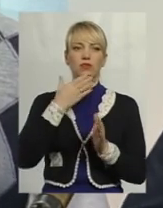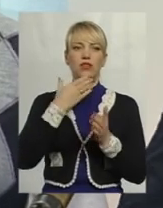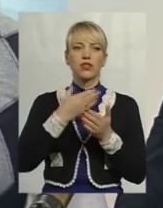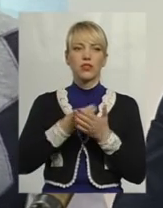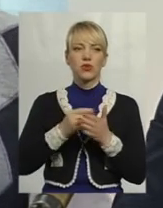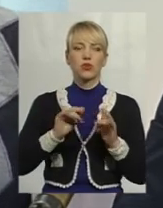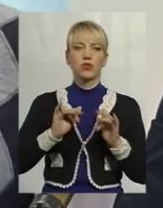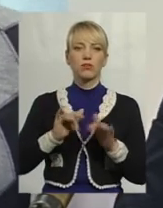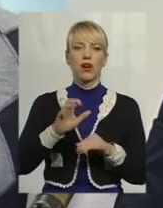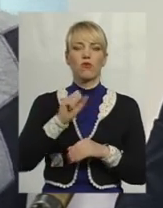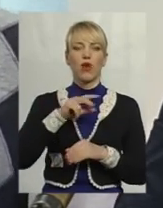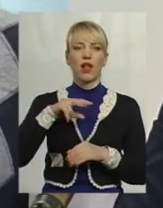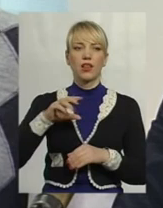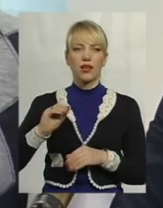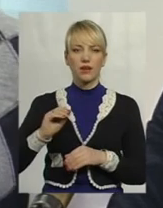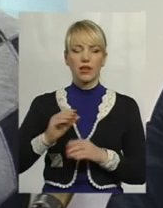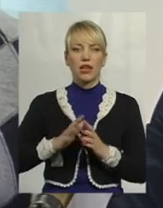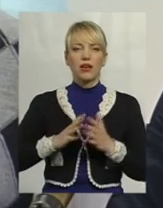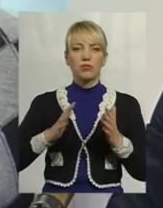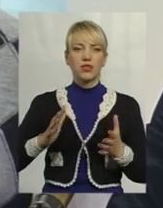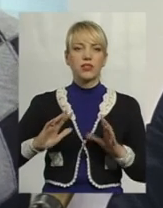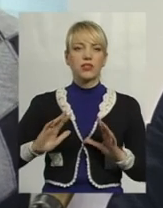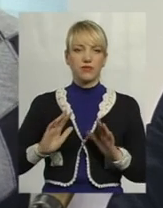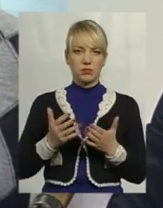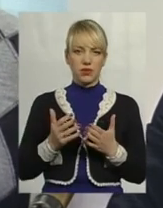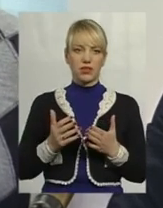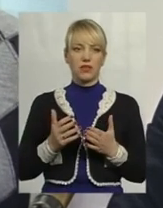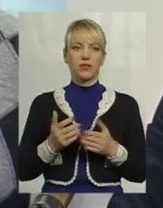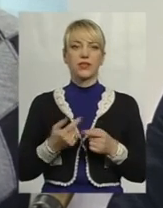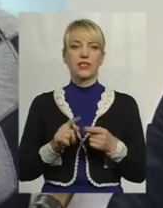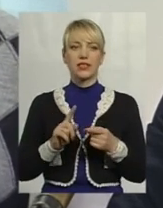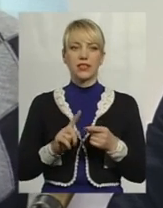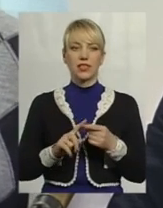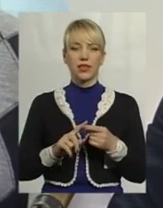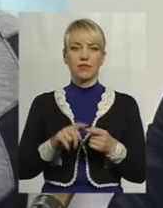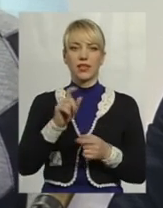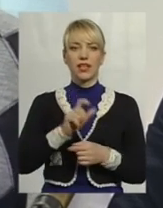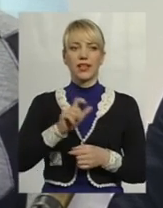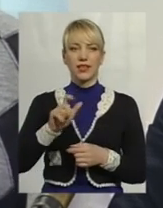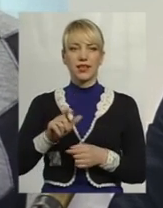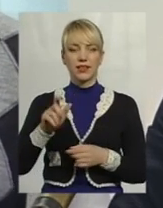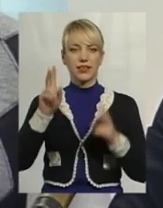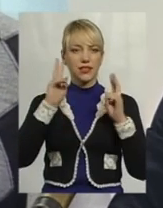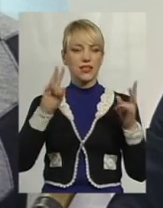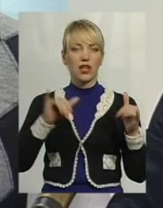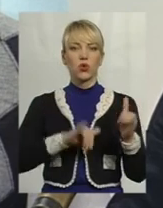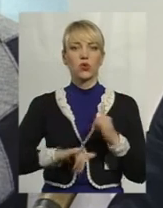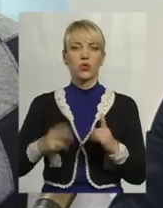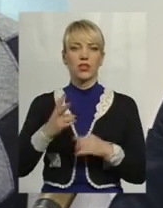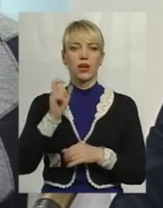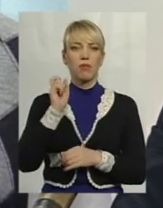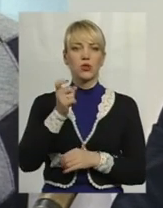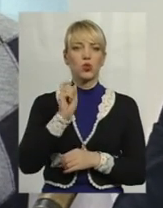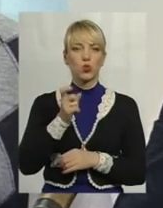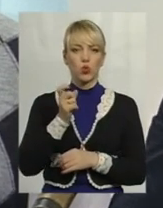Але в більшості випадків дані клієнти, вони не знають, куди потрібно стукати,